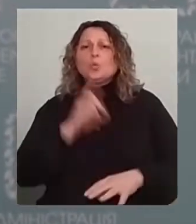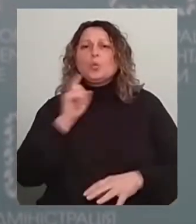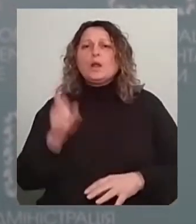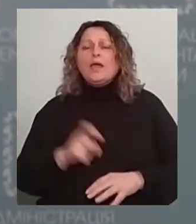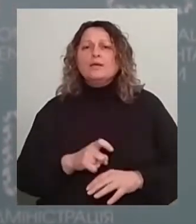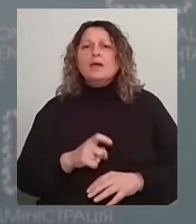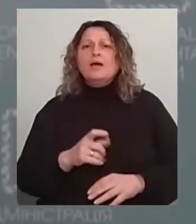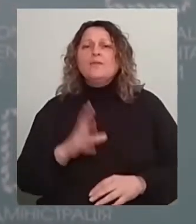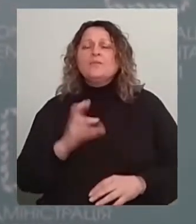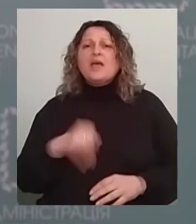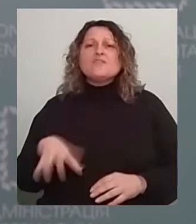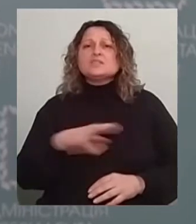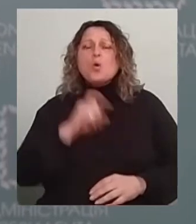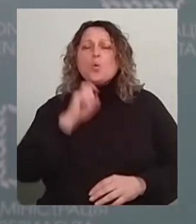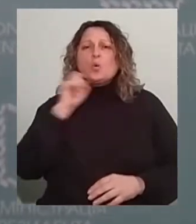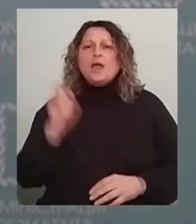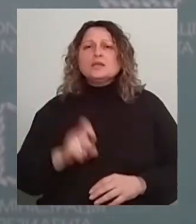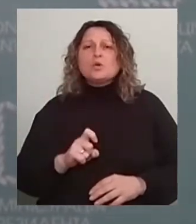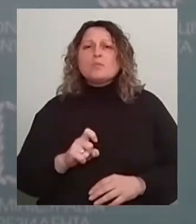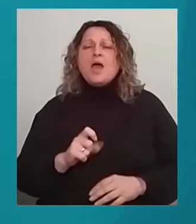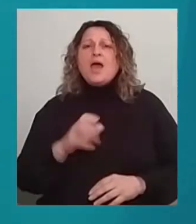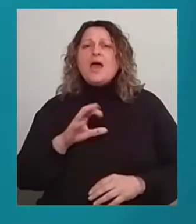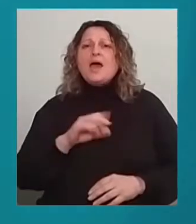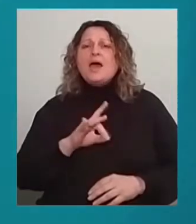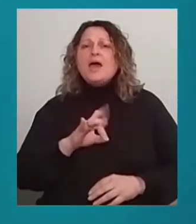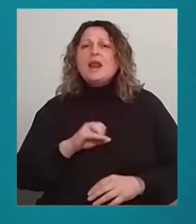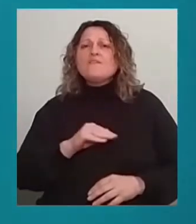На всеукраїнському референдумі.